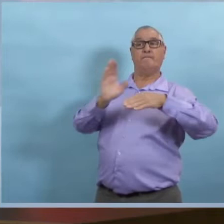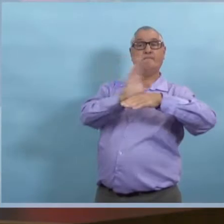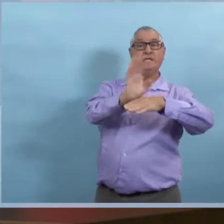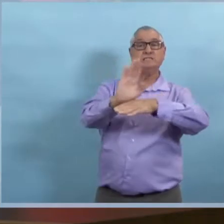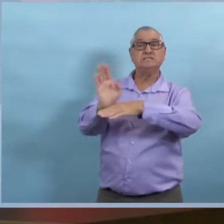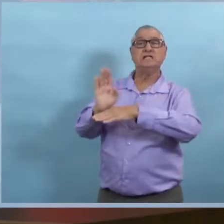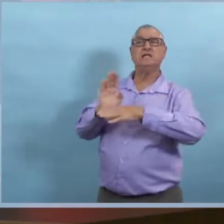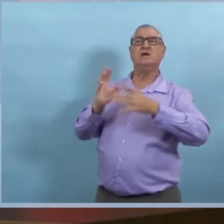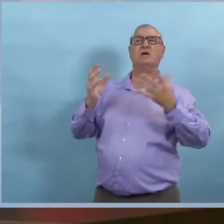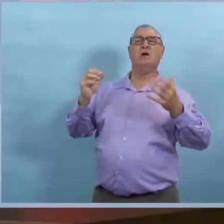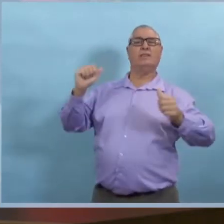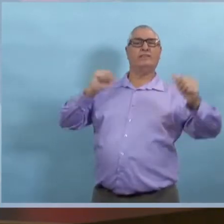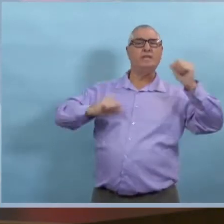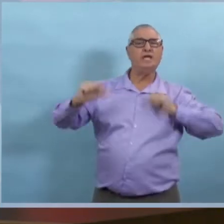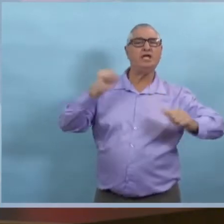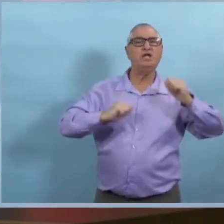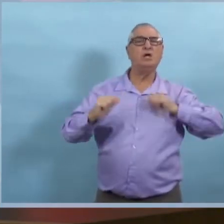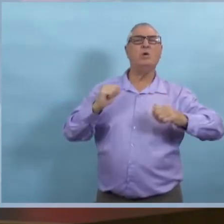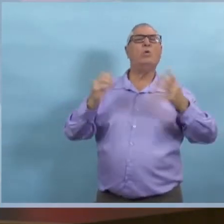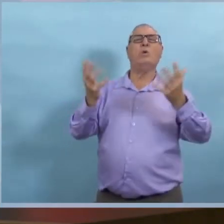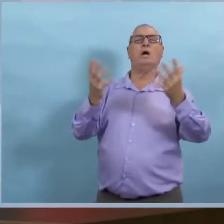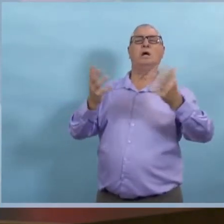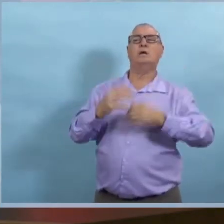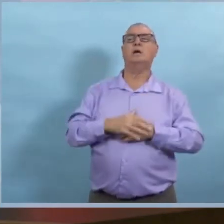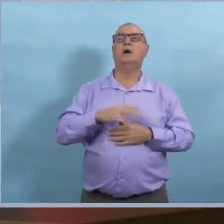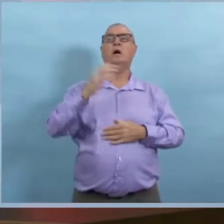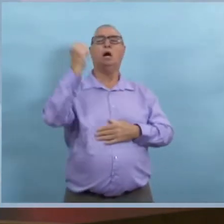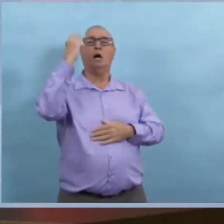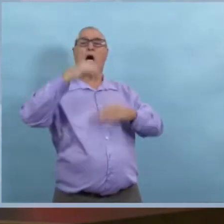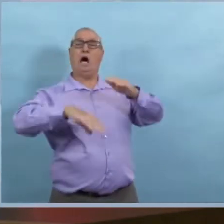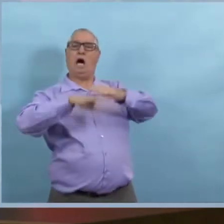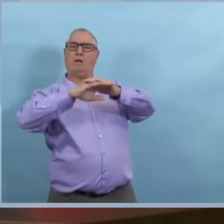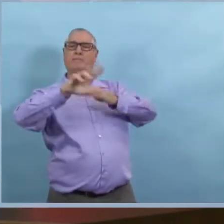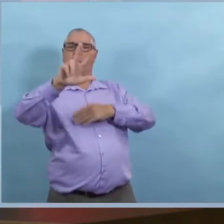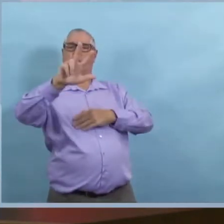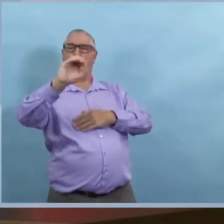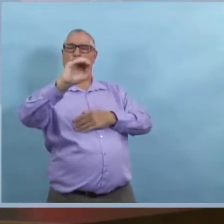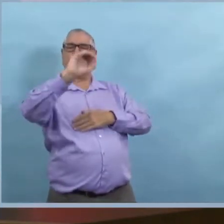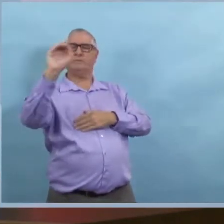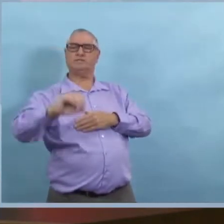cinémas ? Non, eux, ils fonctionnent toujours à 30 % à l'heure actuelle, comme l'Ordre de santé publique le dit.